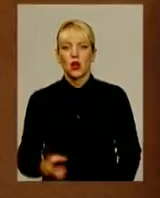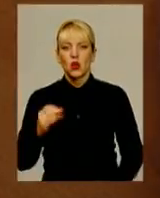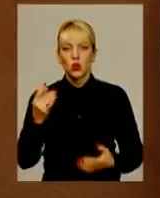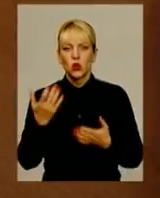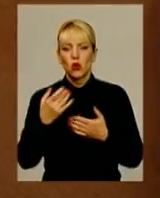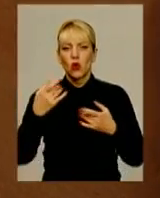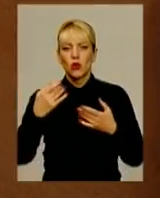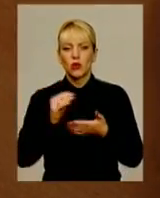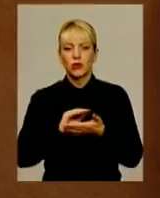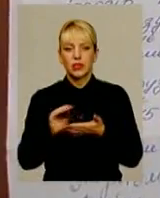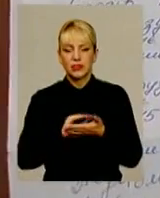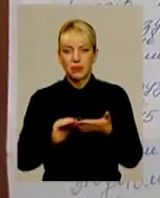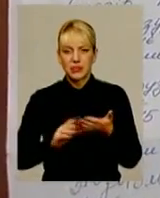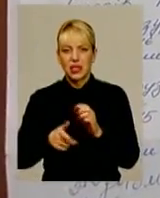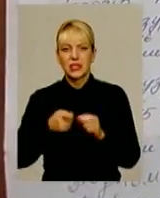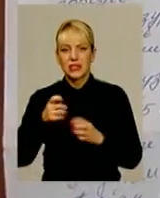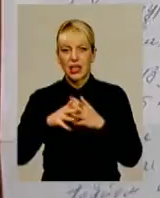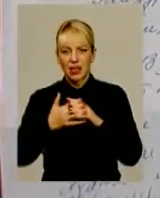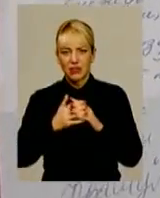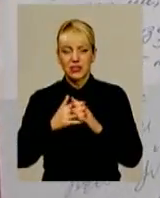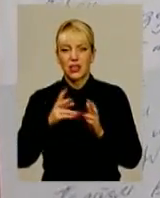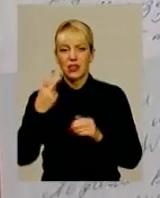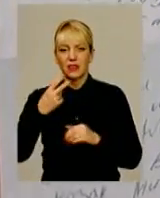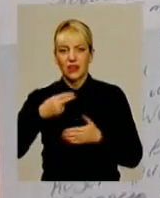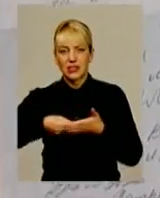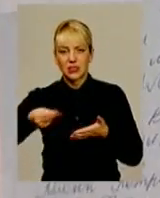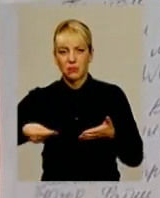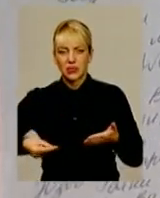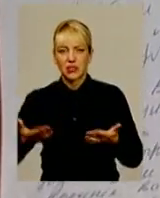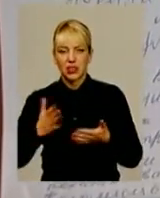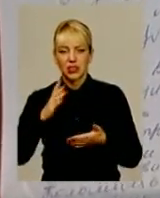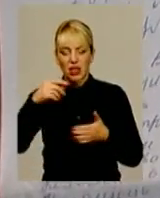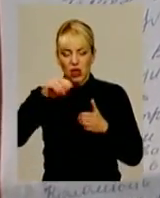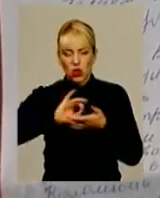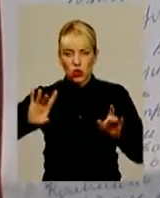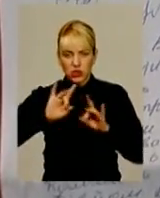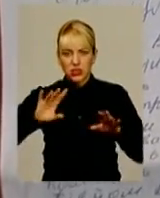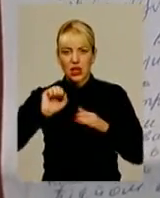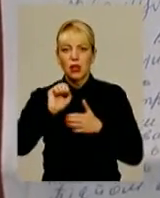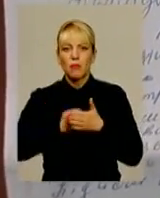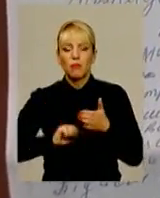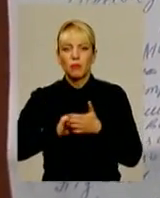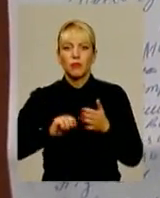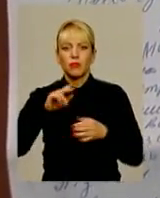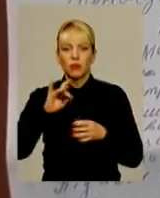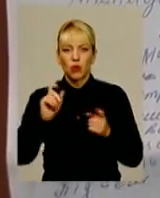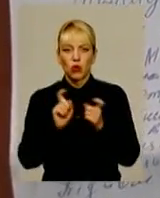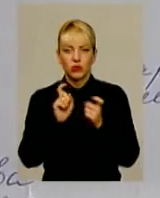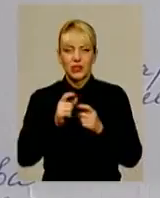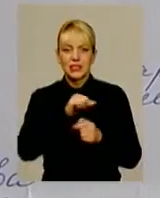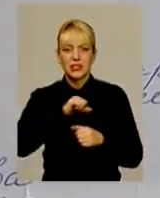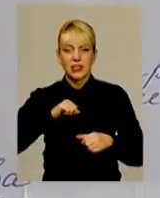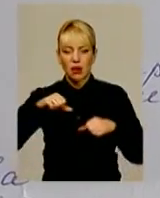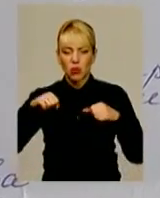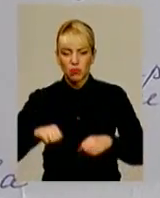«Телебачення» селяни написали заяву за 20 підписами, які виклали суть конфлікту. Перша причина, цитую, самоправне перекриття дороги до